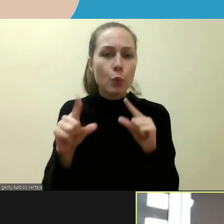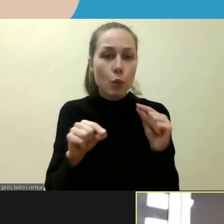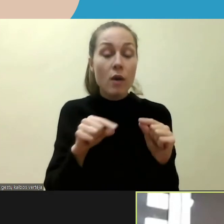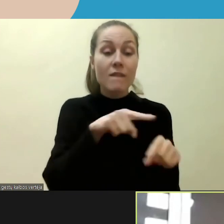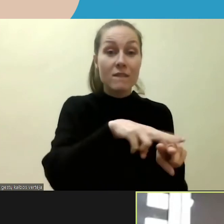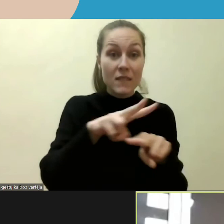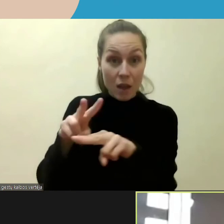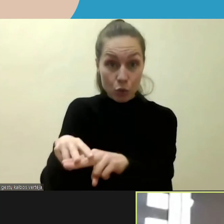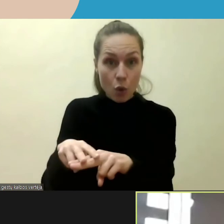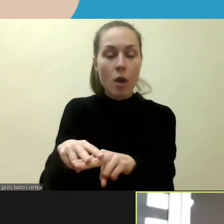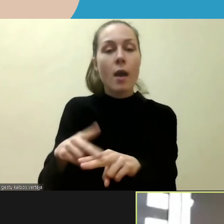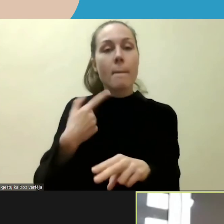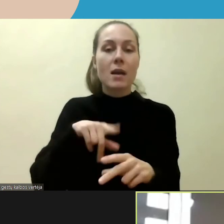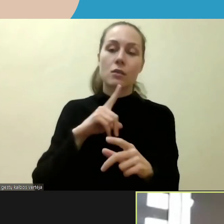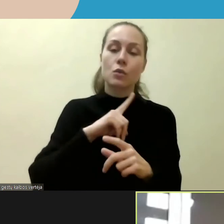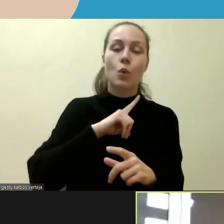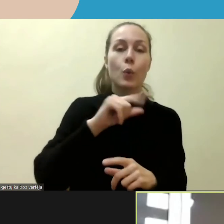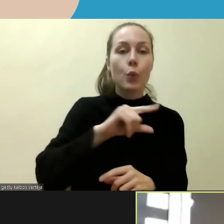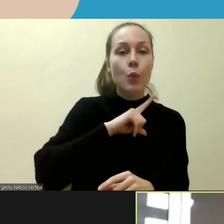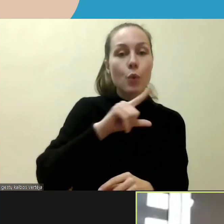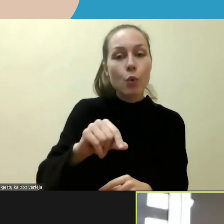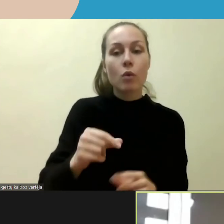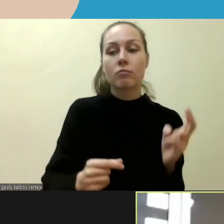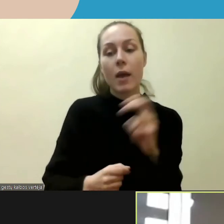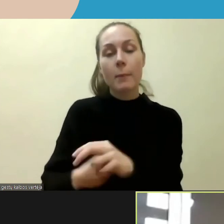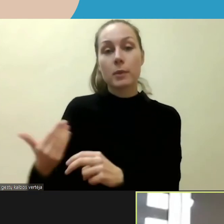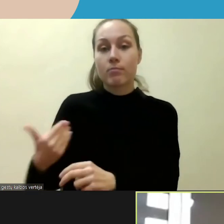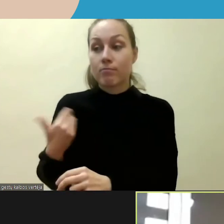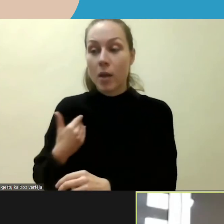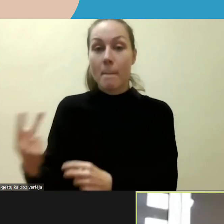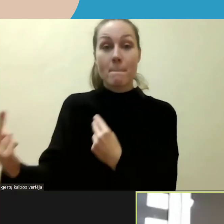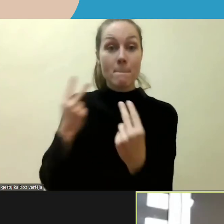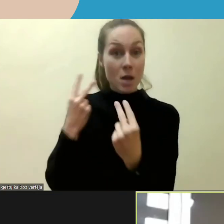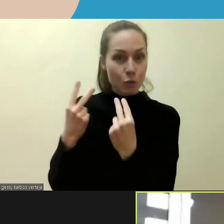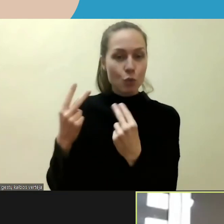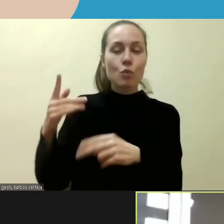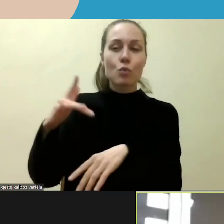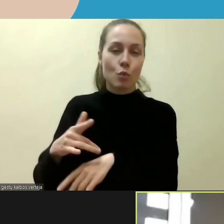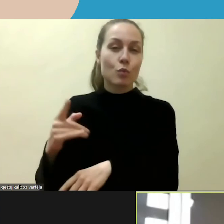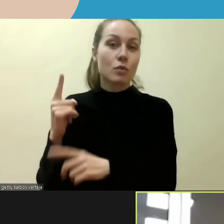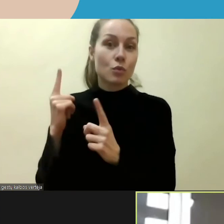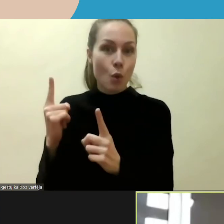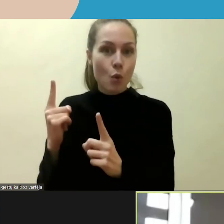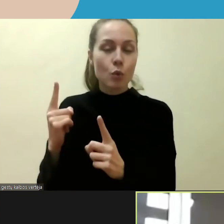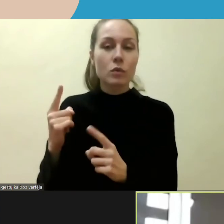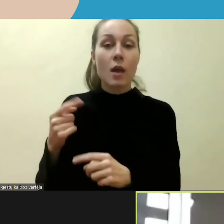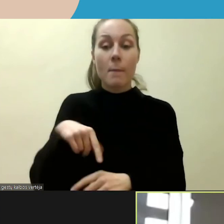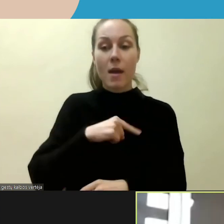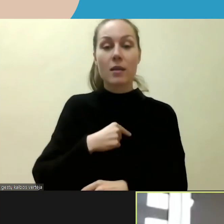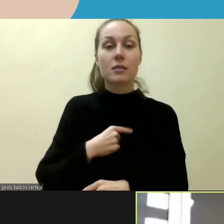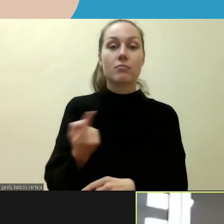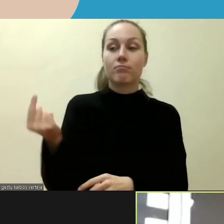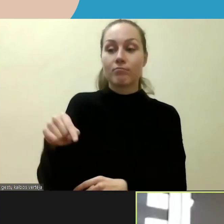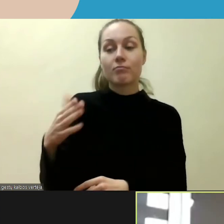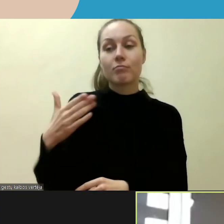matydami mūsų pravažiuojančius, užėinančius pasisveikyti, jie tai tikrai mūsų priima tikrai draugiškai kaip ateini pasisveikiniai,